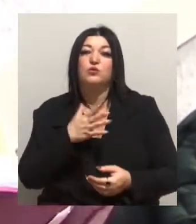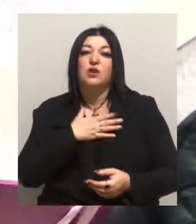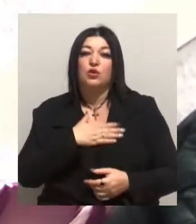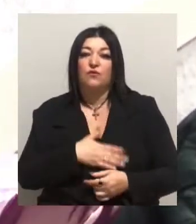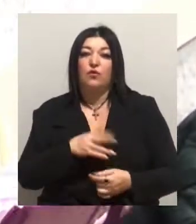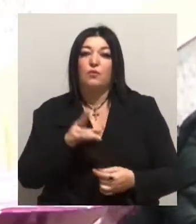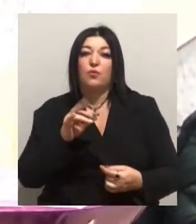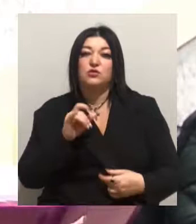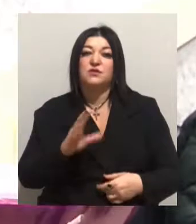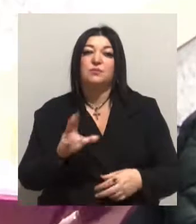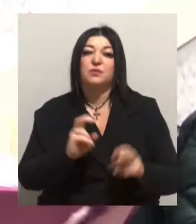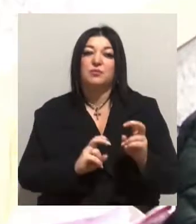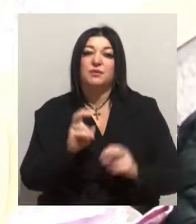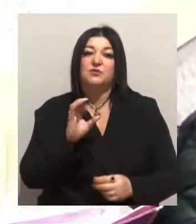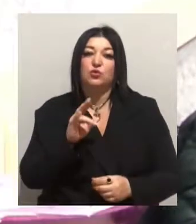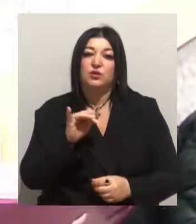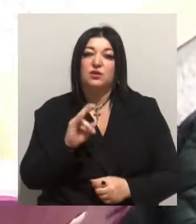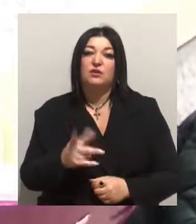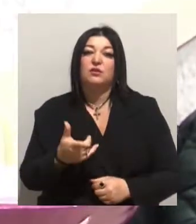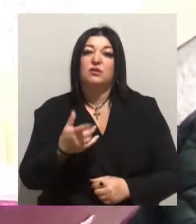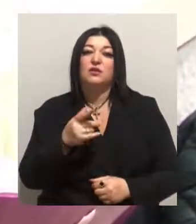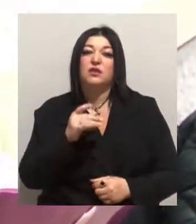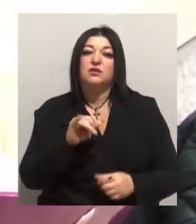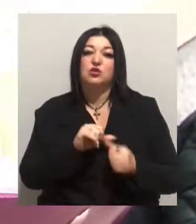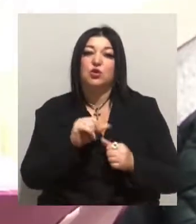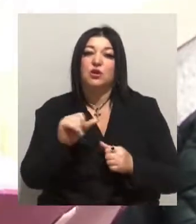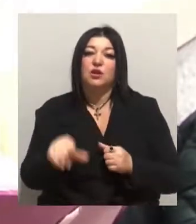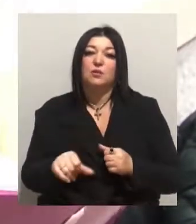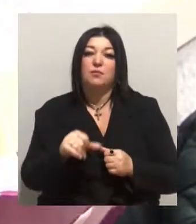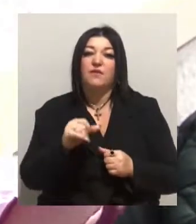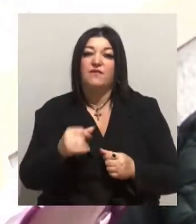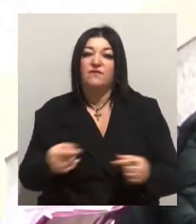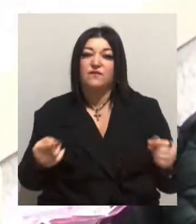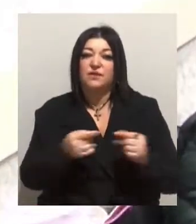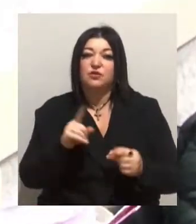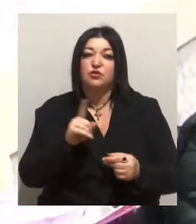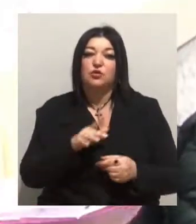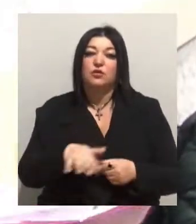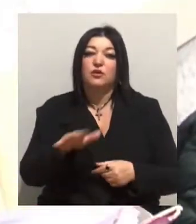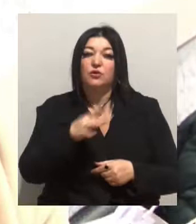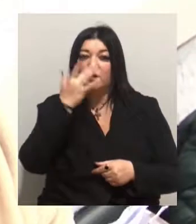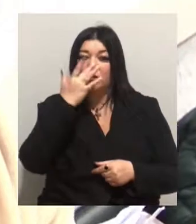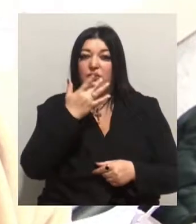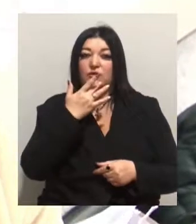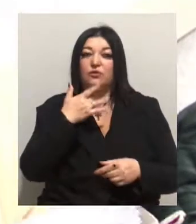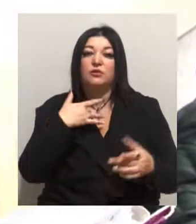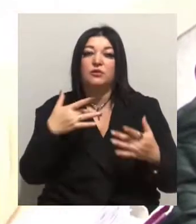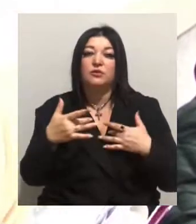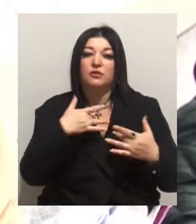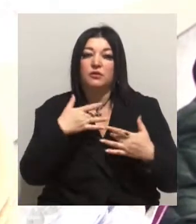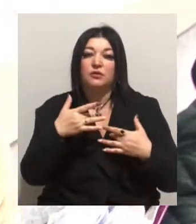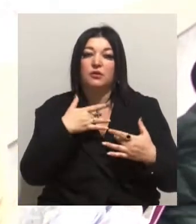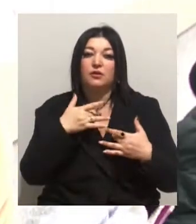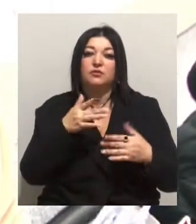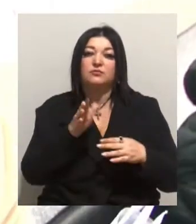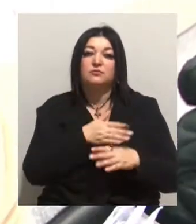підприємства «Солінг» та, зокрема, визнано, що територія літнього театру позбавляється статусу об'єкта